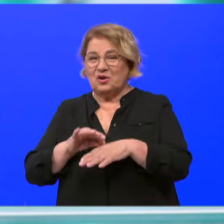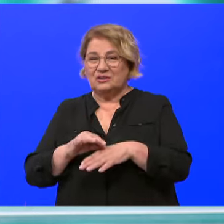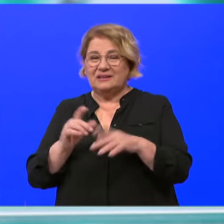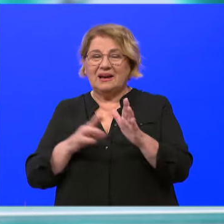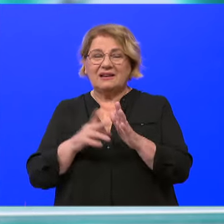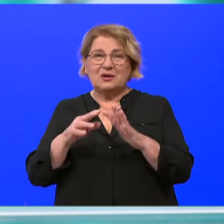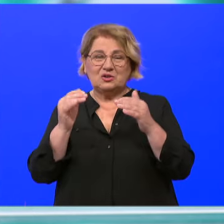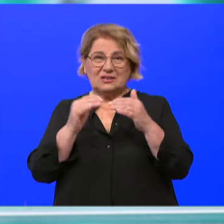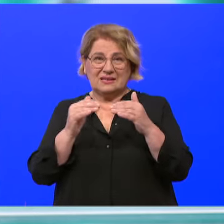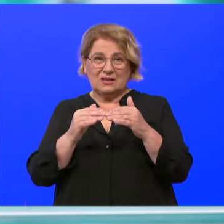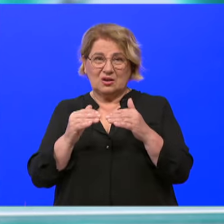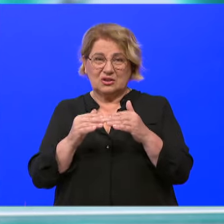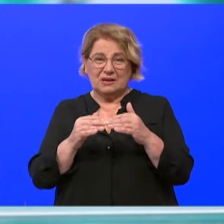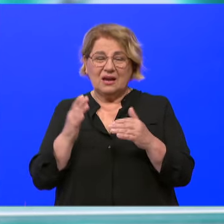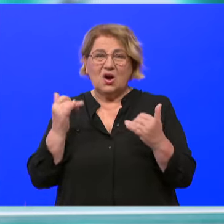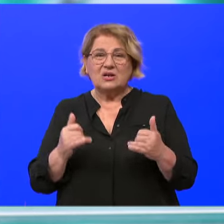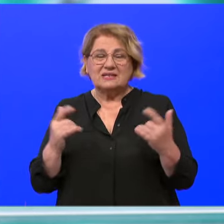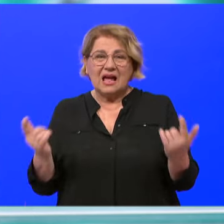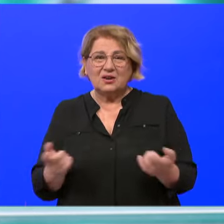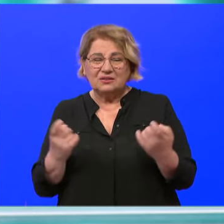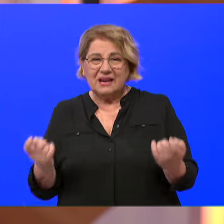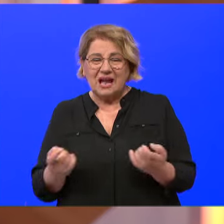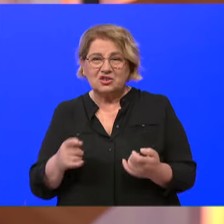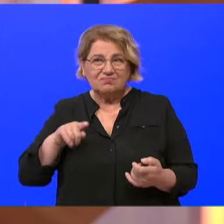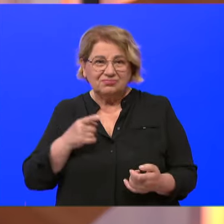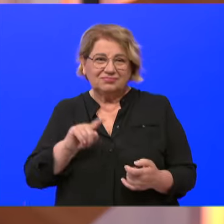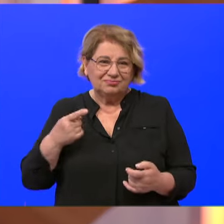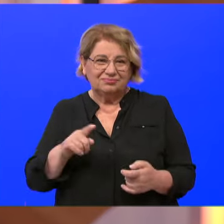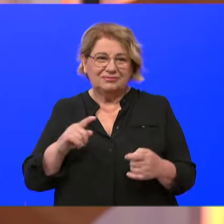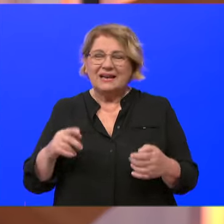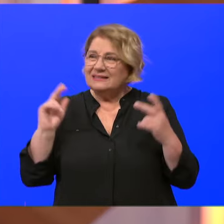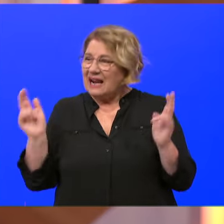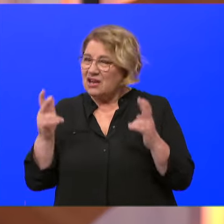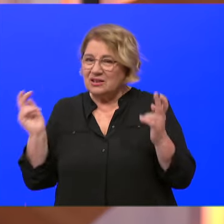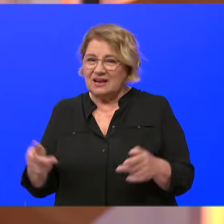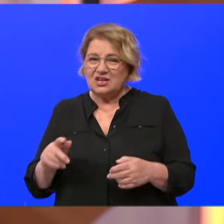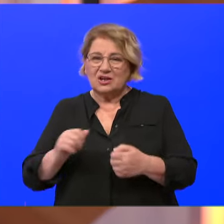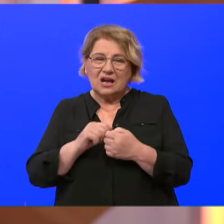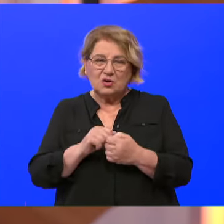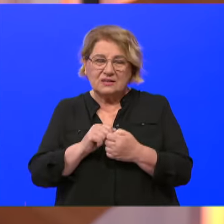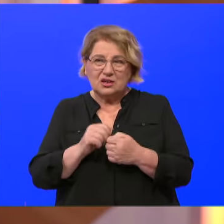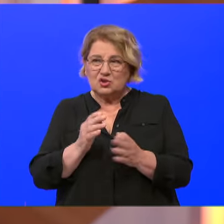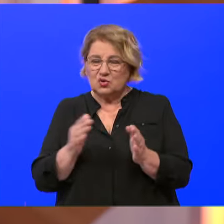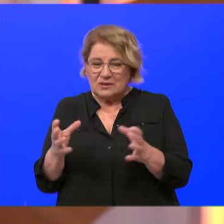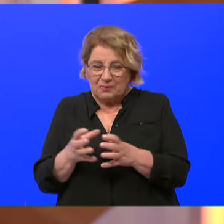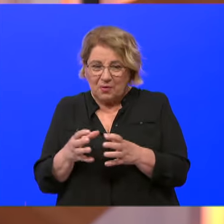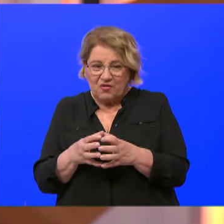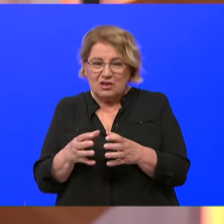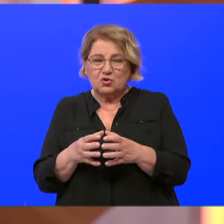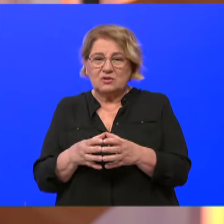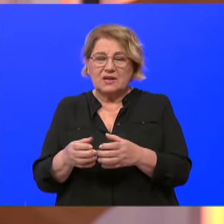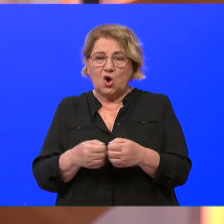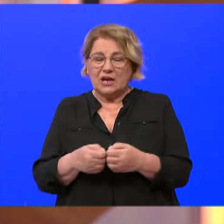složiti. Mi burgijamo gdje god i tako stišćemo naše redove i